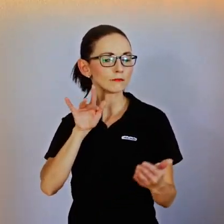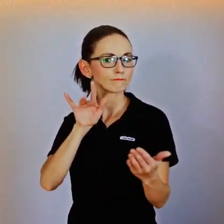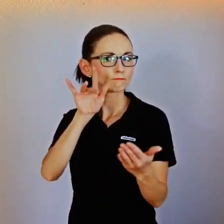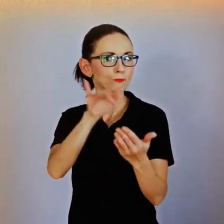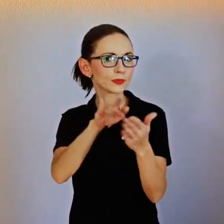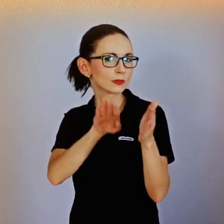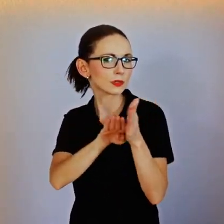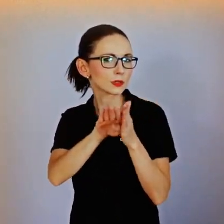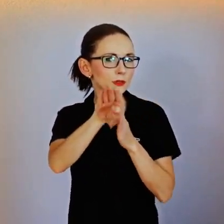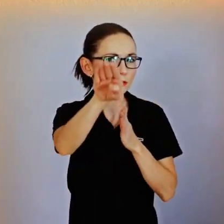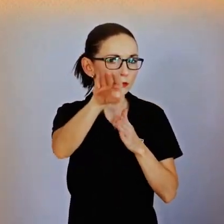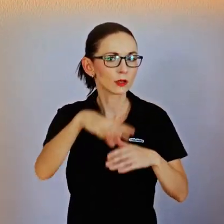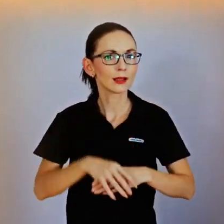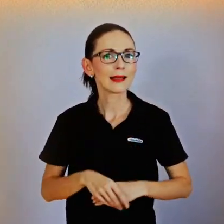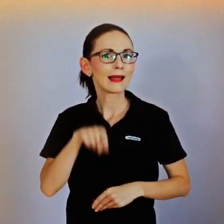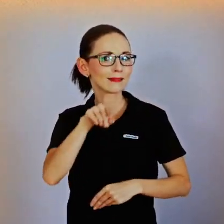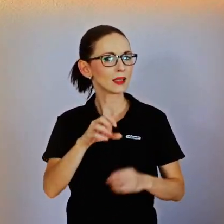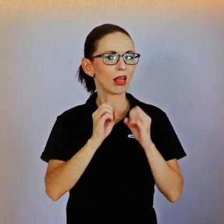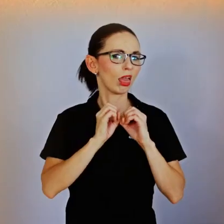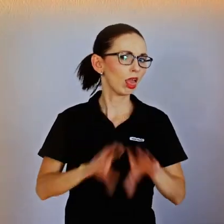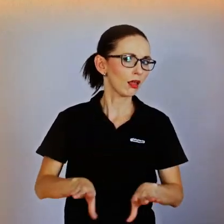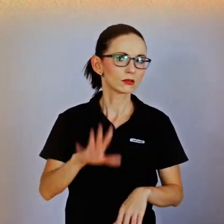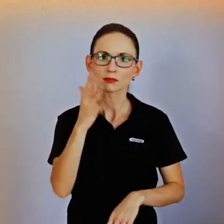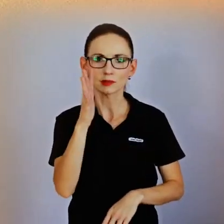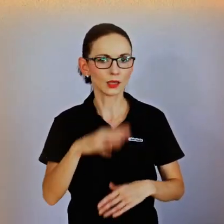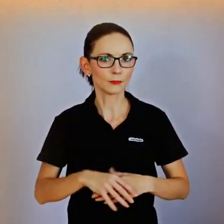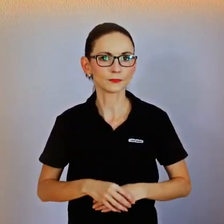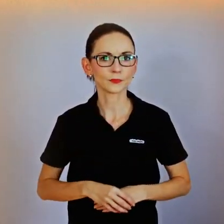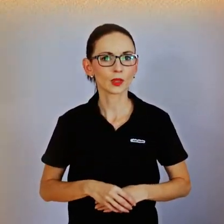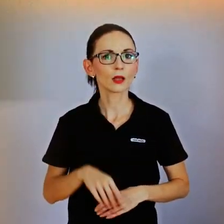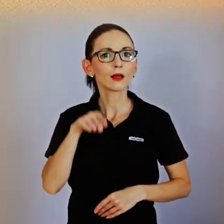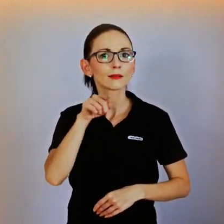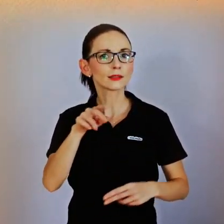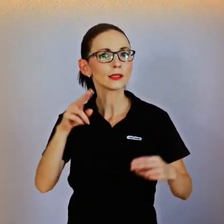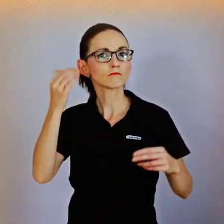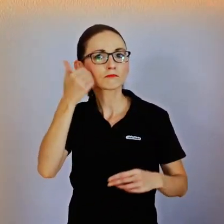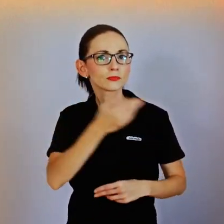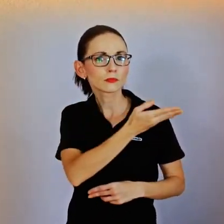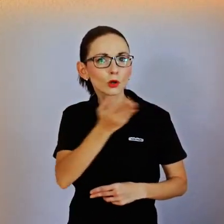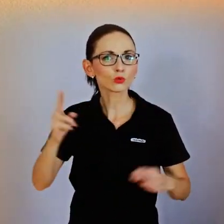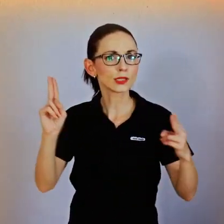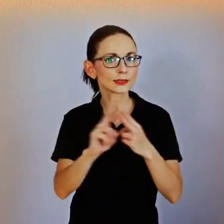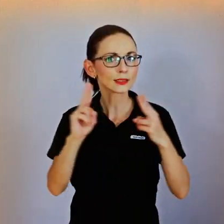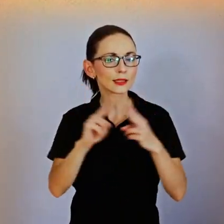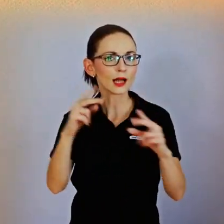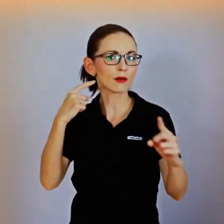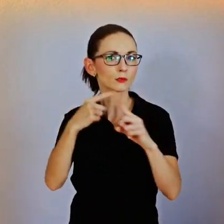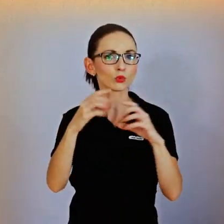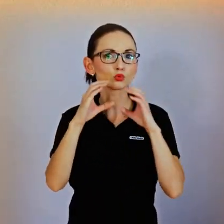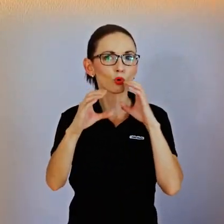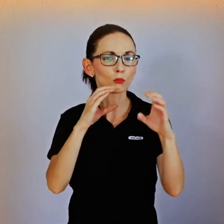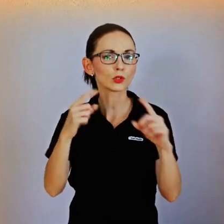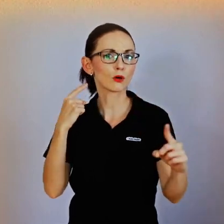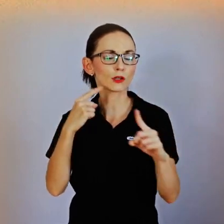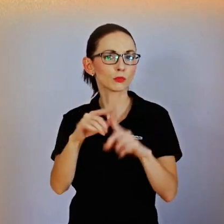životem. Pokud můžu, tak najít si třeba nějakou práci i na částečný úvazek, kde zase dostanu se do nějakého kolektivu